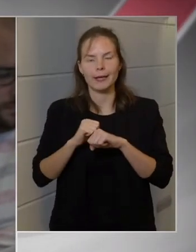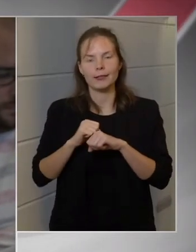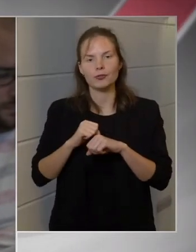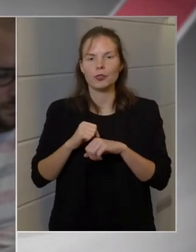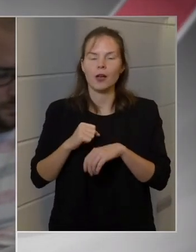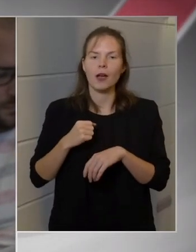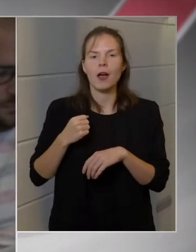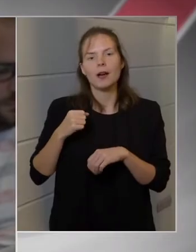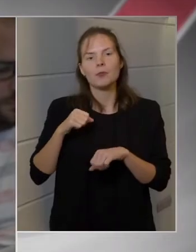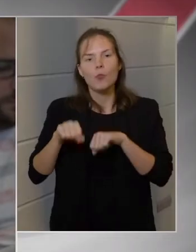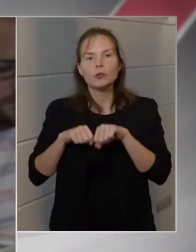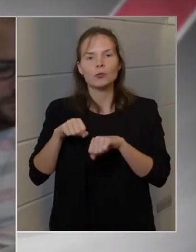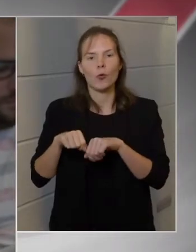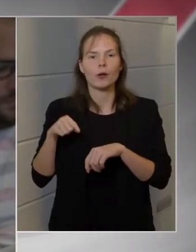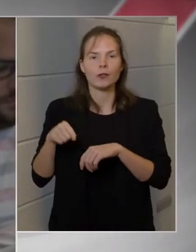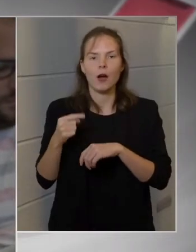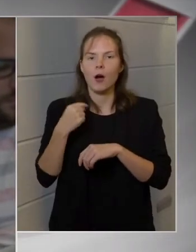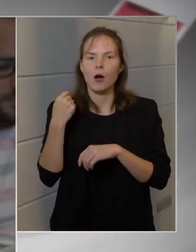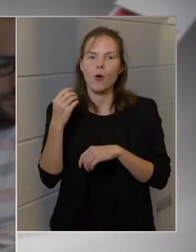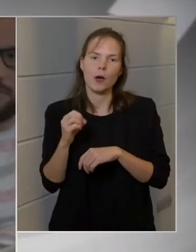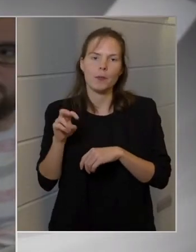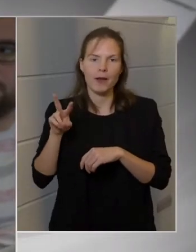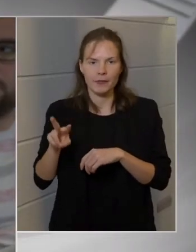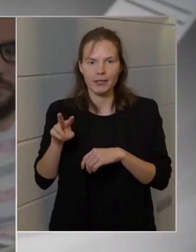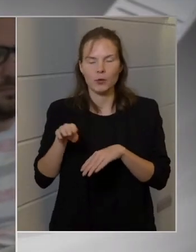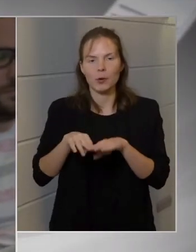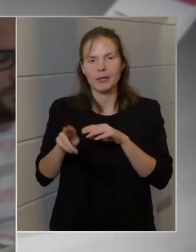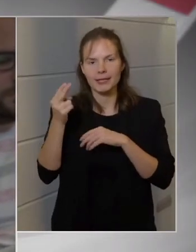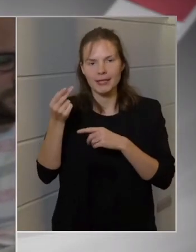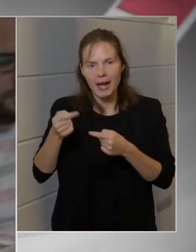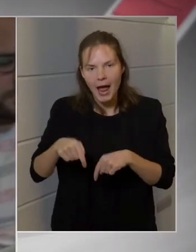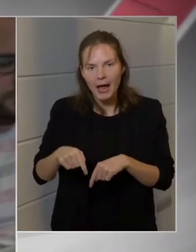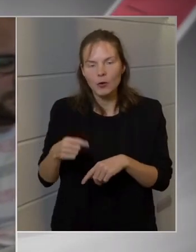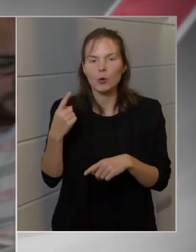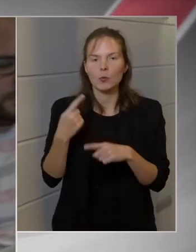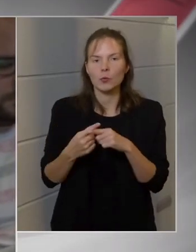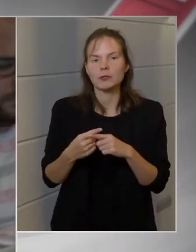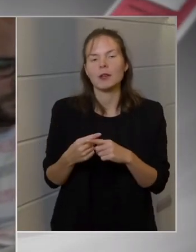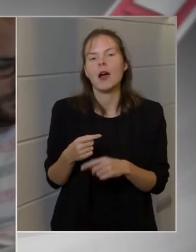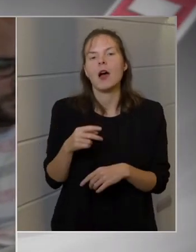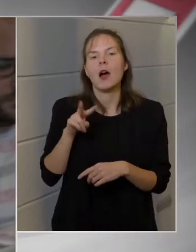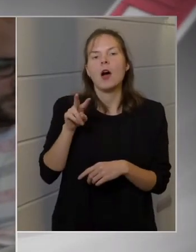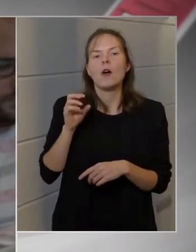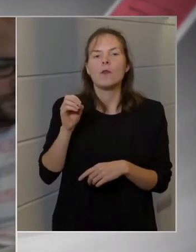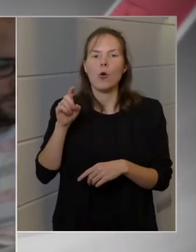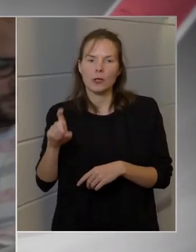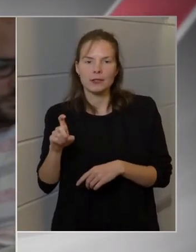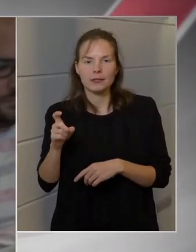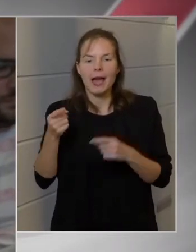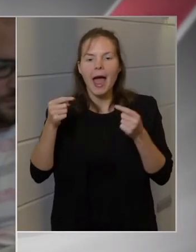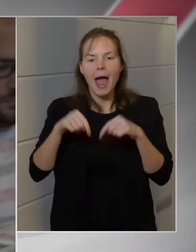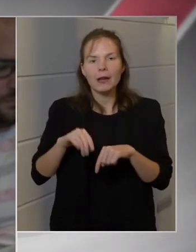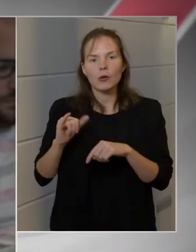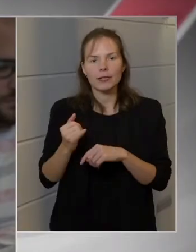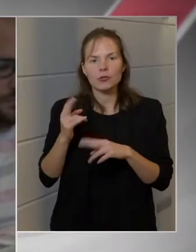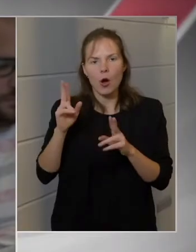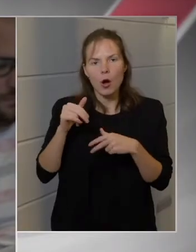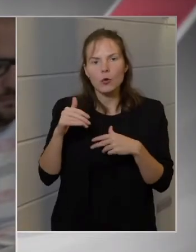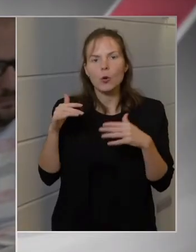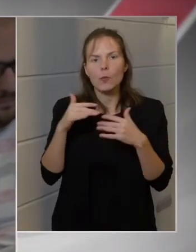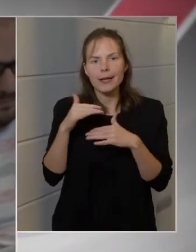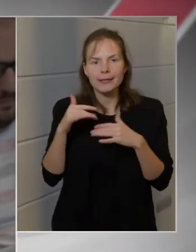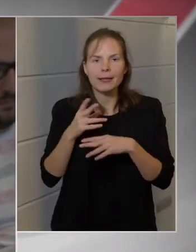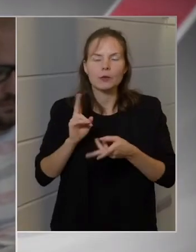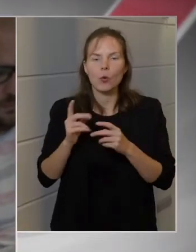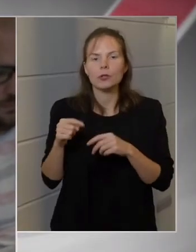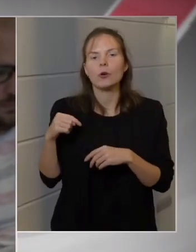Orbán Viktor, miniszterelnök, illetve a Vox-nak az elnöke is arról beszélt, hogy Orbán Viktor